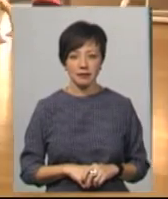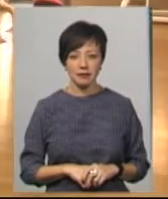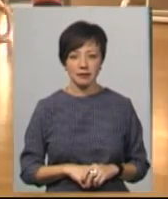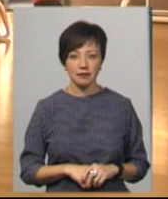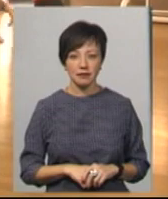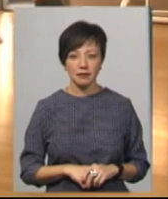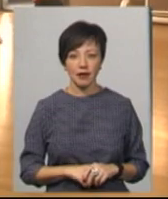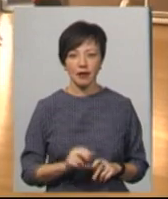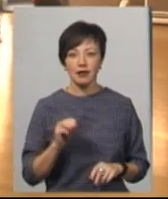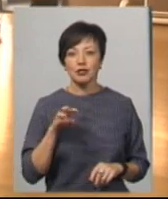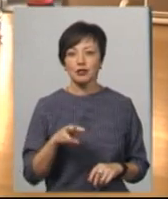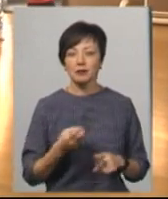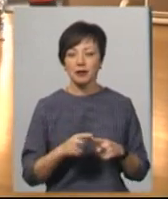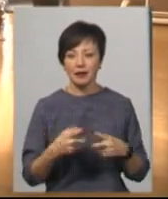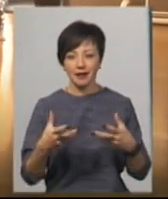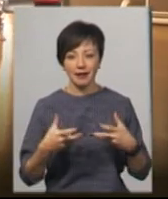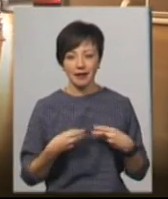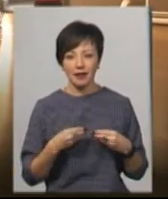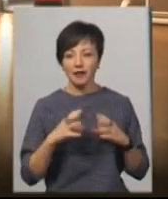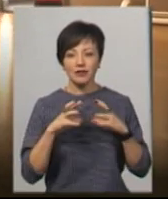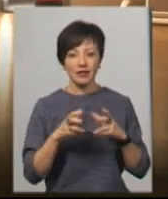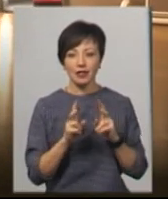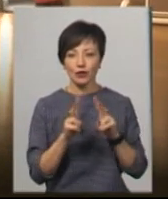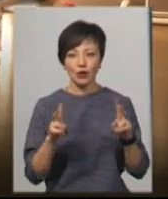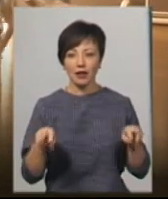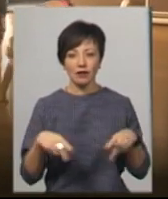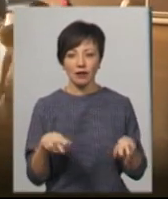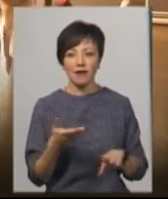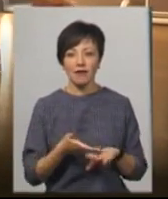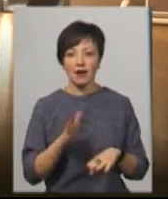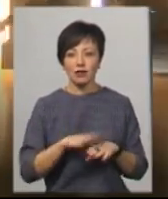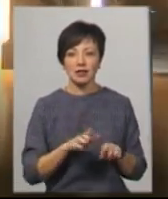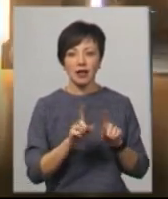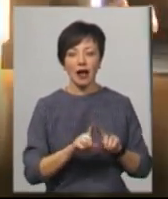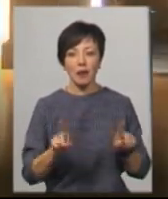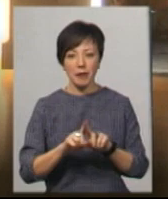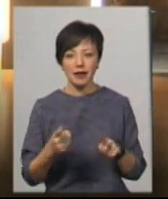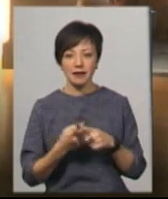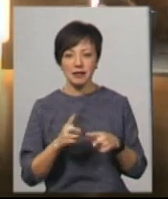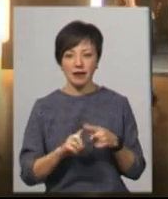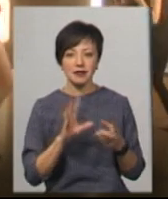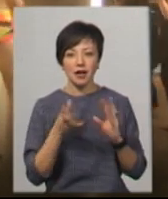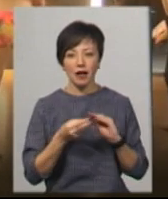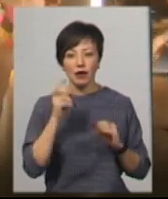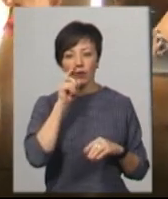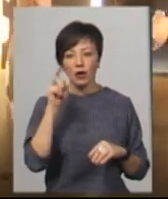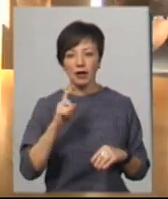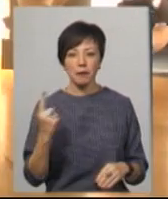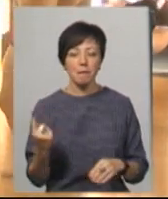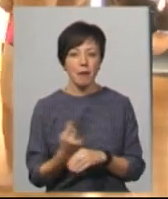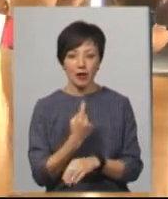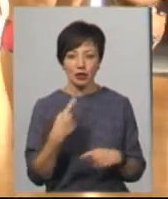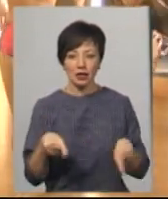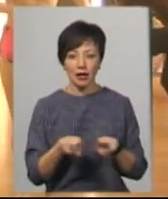Чим вона бере? Тим, що в світі ніхто не перетанцював в важкості елементів. Це, напевне, в Україні перший